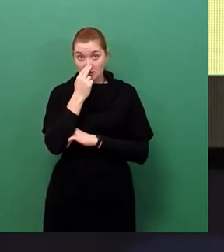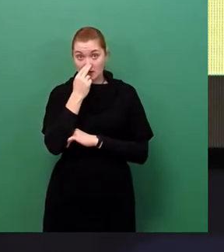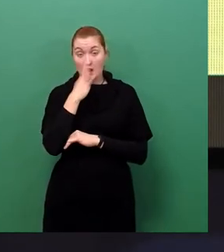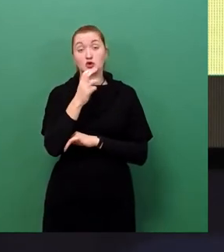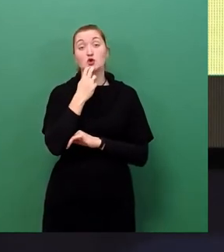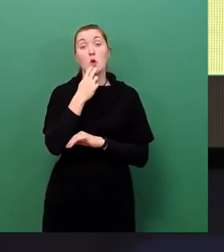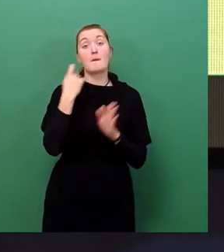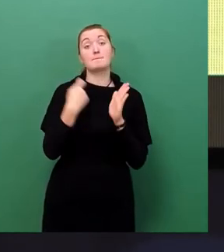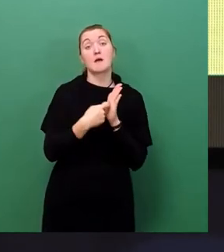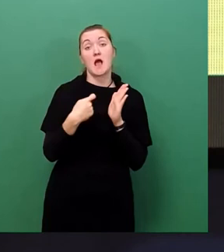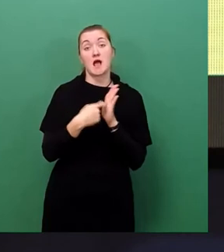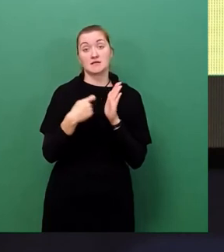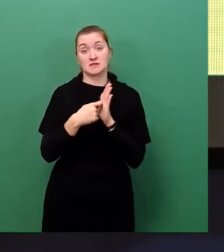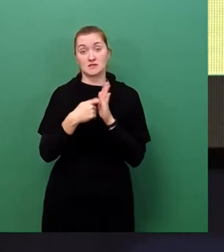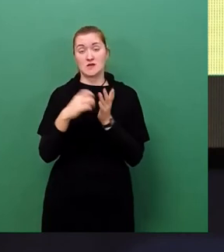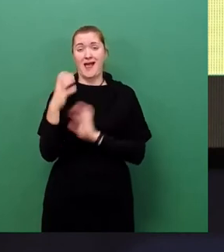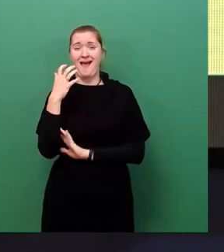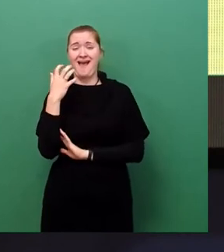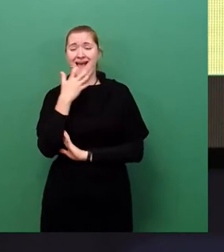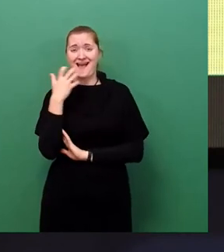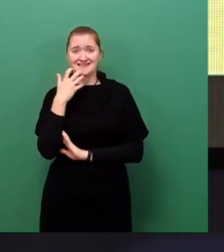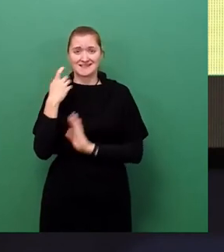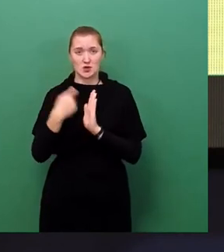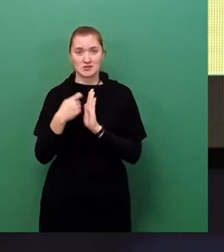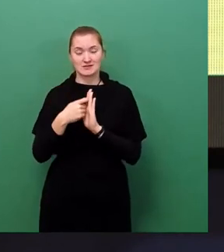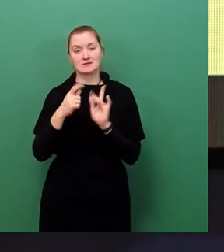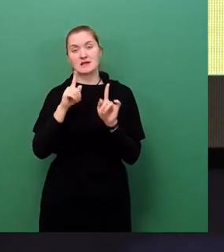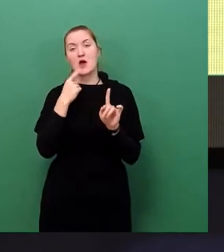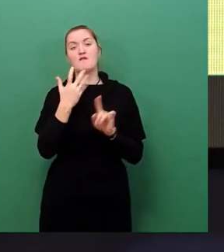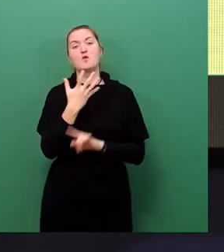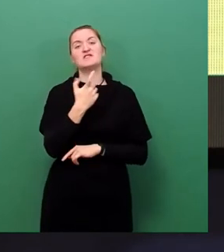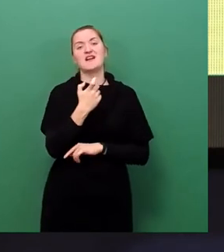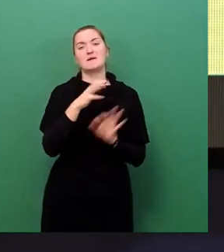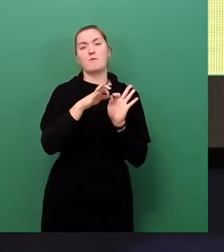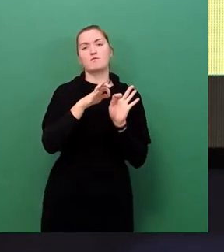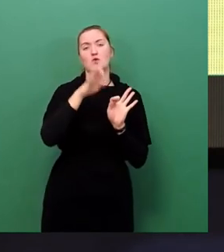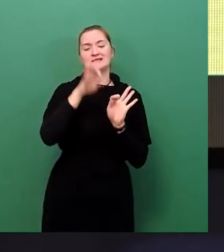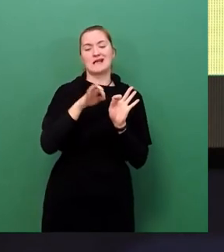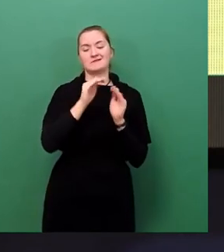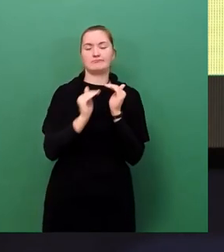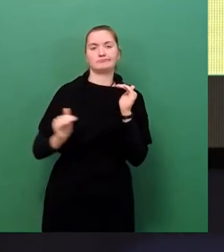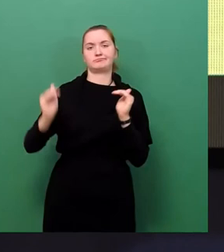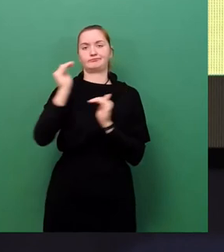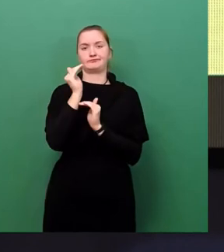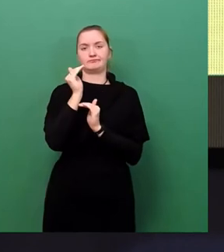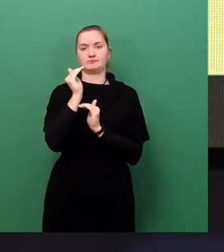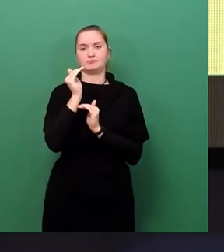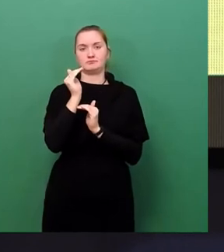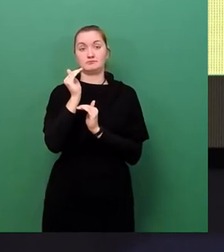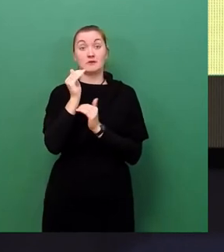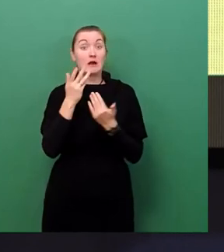um ca. 25% gegenüber der alten Heizrechnung erhöhen. Die Gründe für die gewaltige